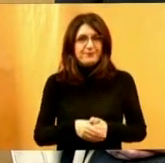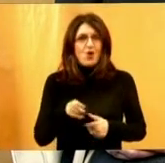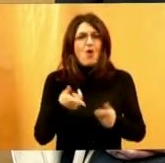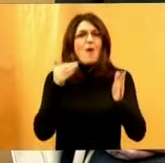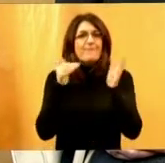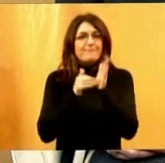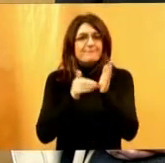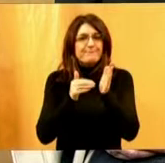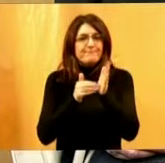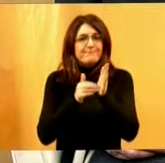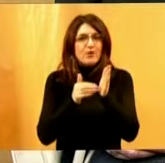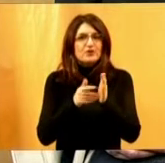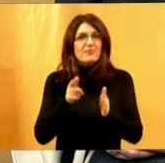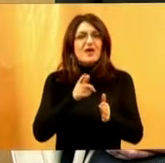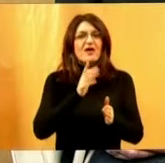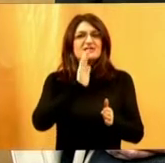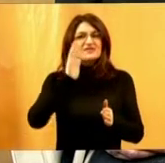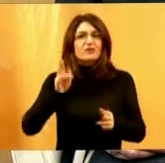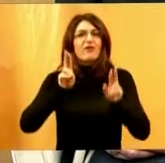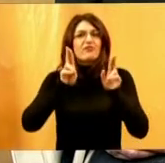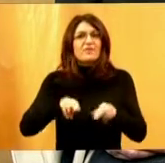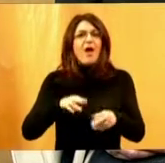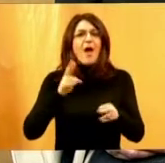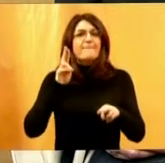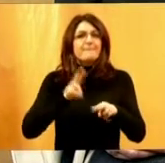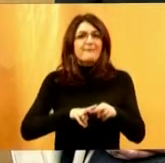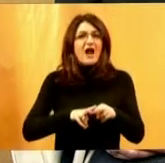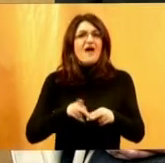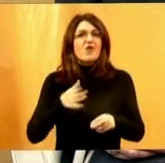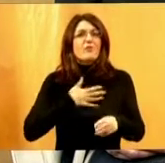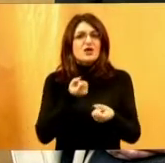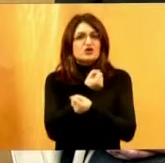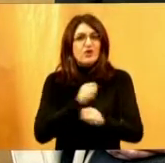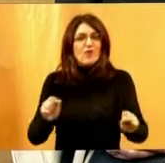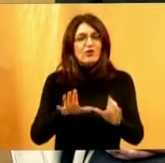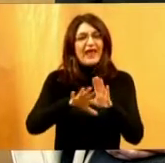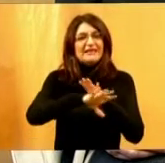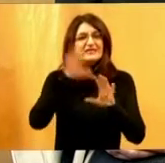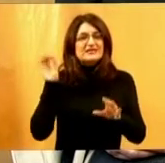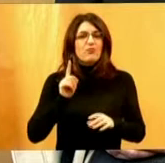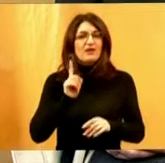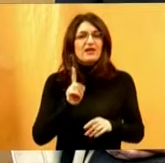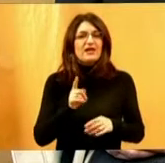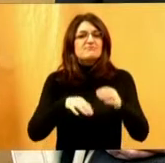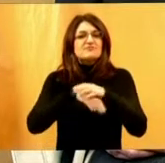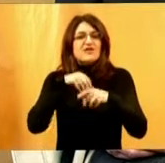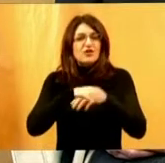govorila, o toj potrebi da svatko od nas ima pravo na slobodu izbora i na